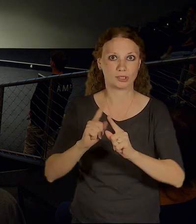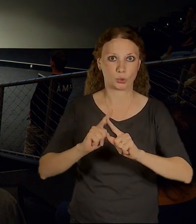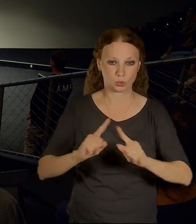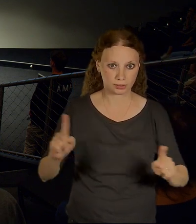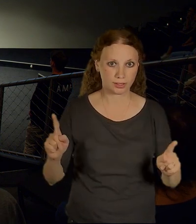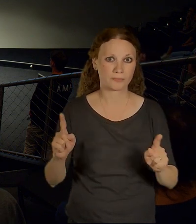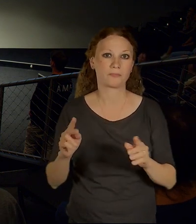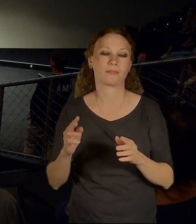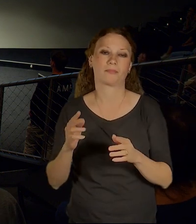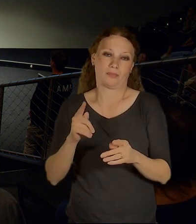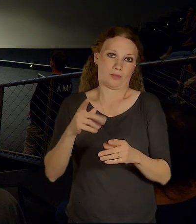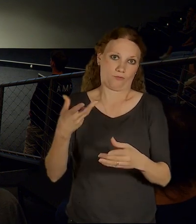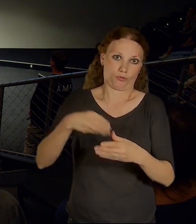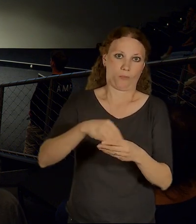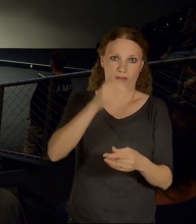a počítat s ní.